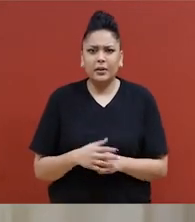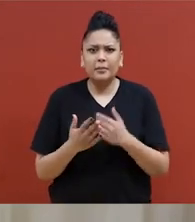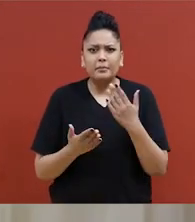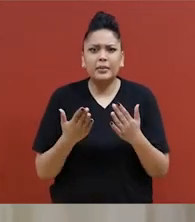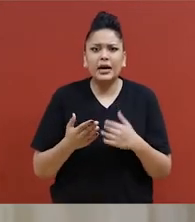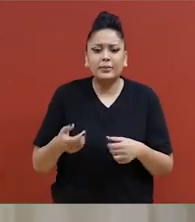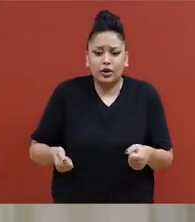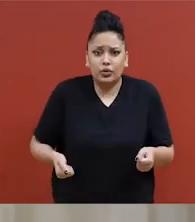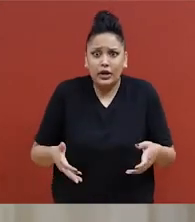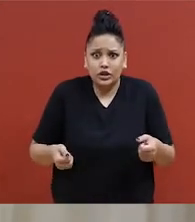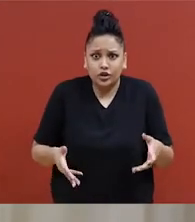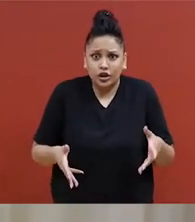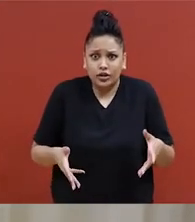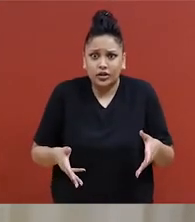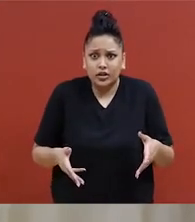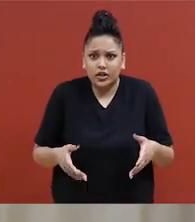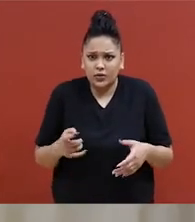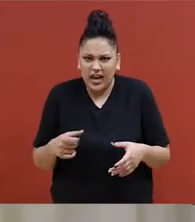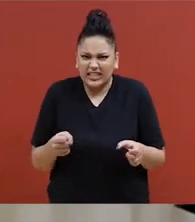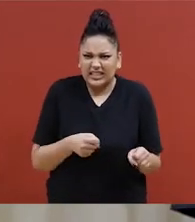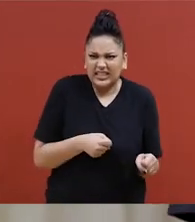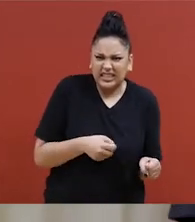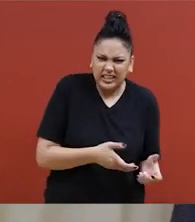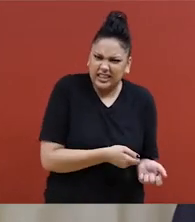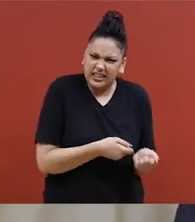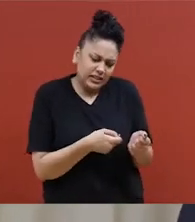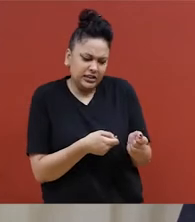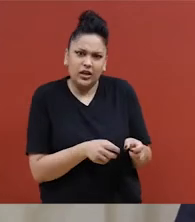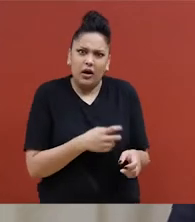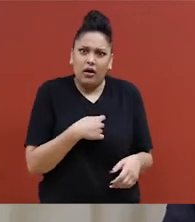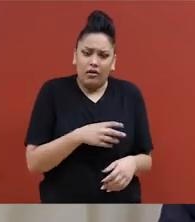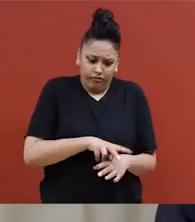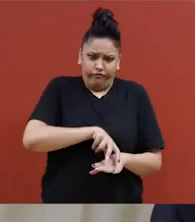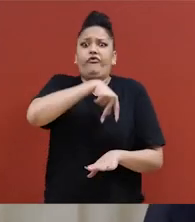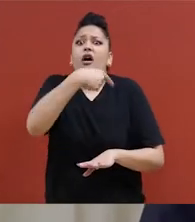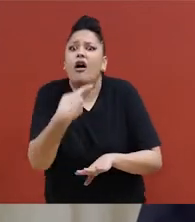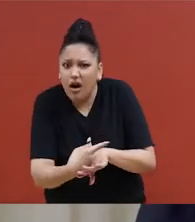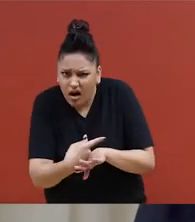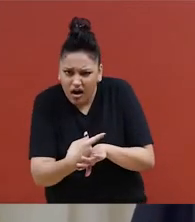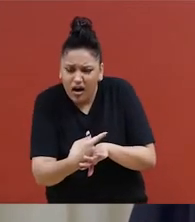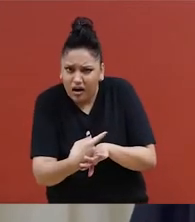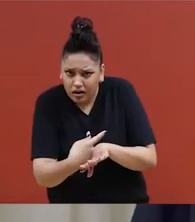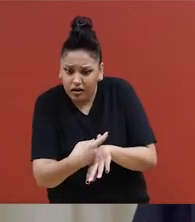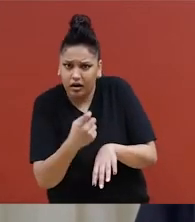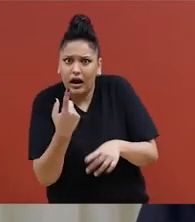Et selon le type de fauteuil roulant que j'ai, il peut même essayer de me faire tomber sur le côté.